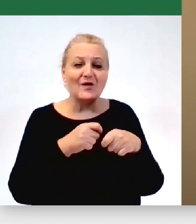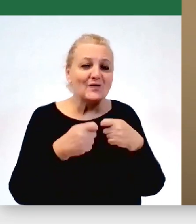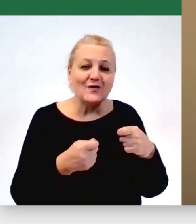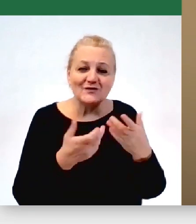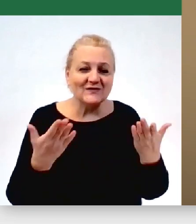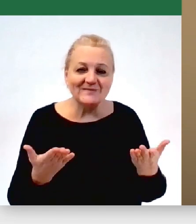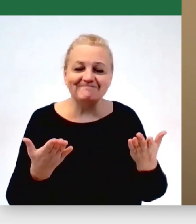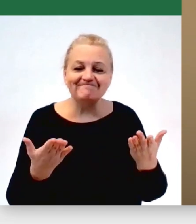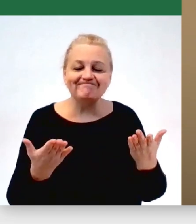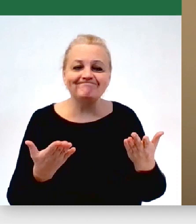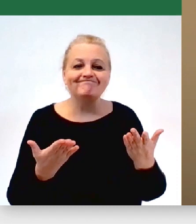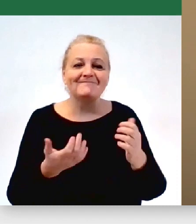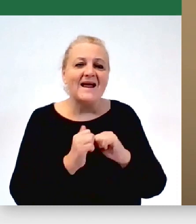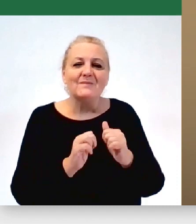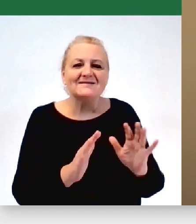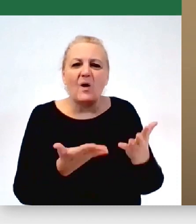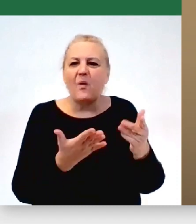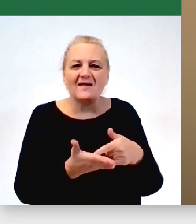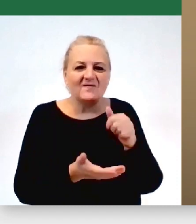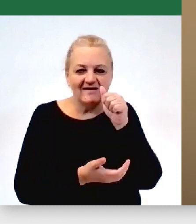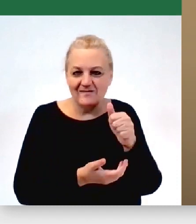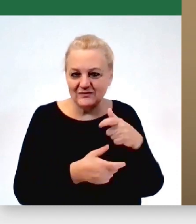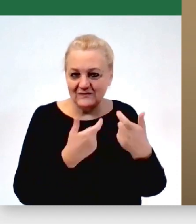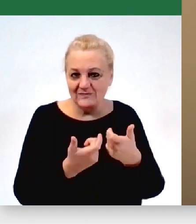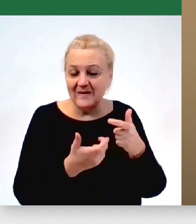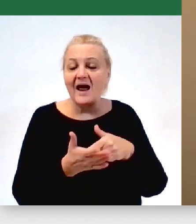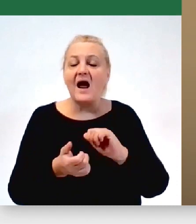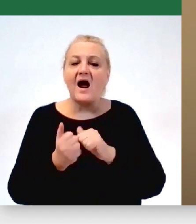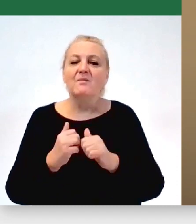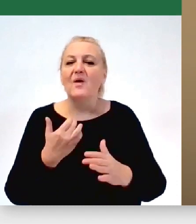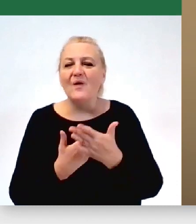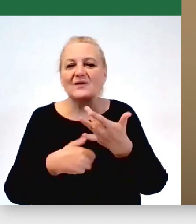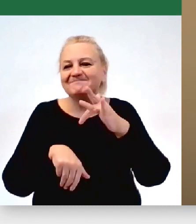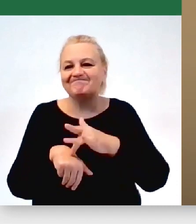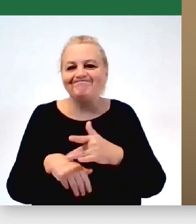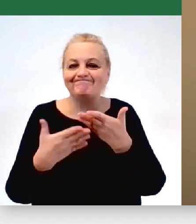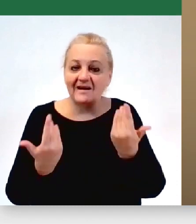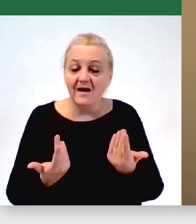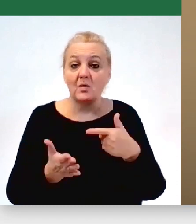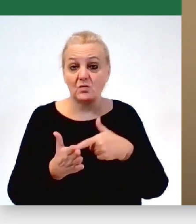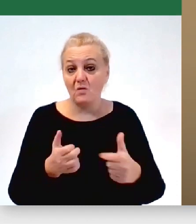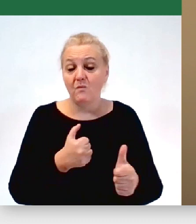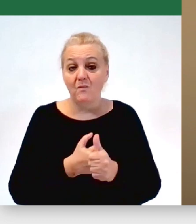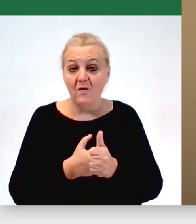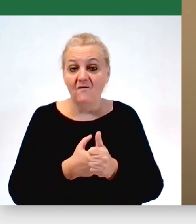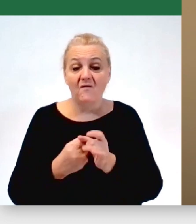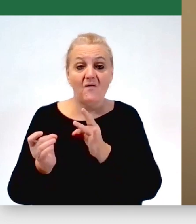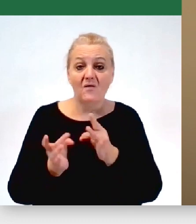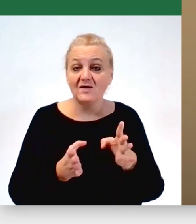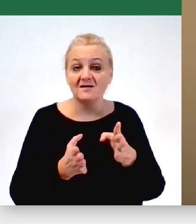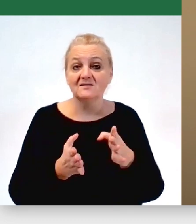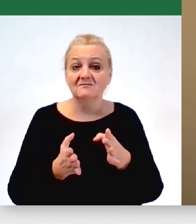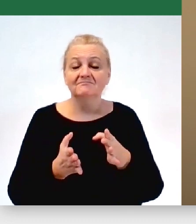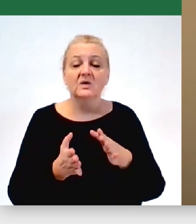albo są zbyt proste, albo być może potem okazują się być nieefektywne, co powoduje, że natychmiast wchodzimy w taką